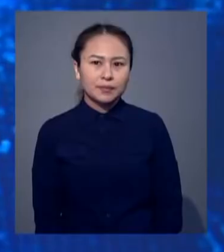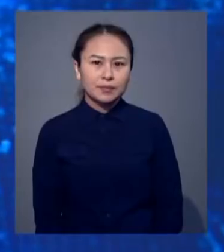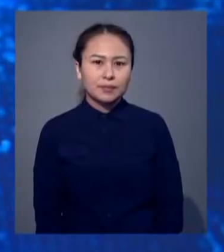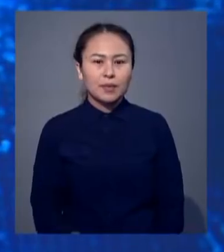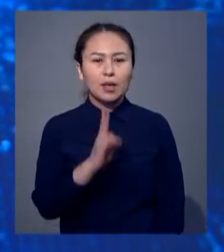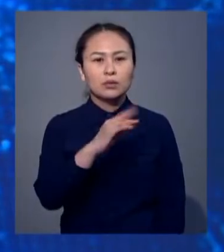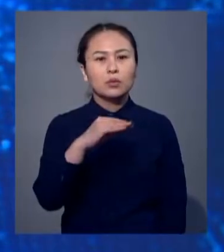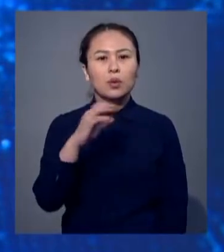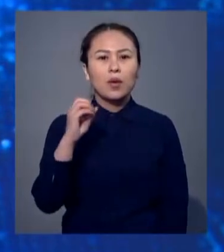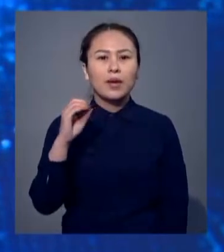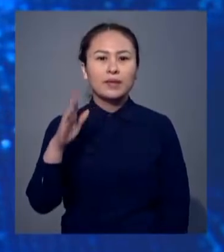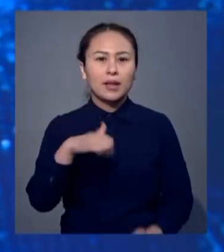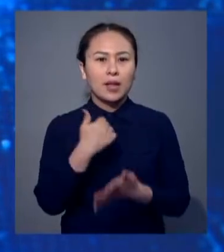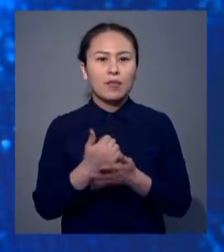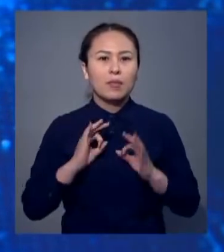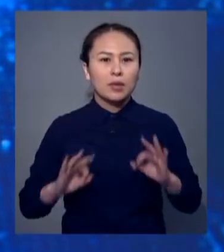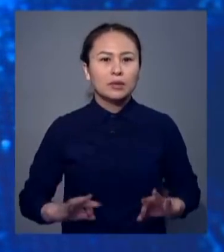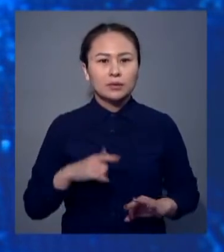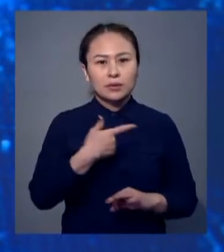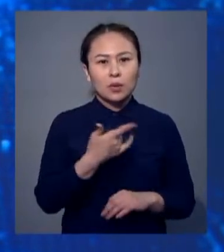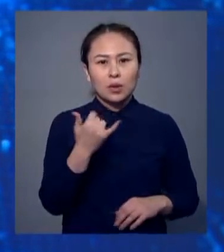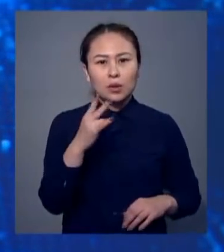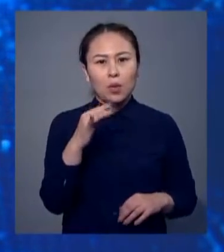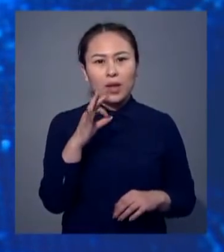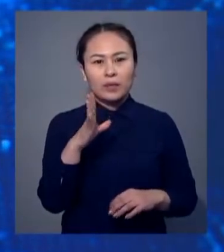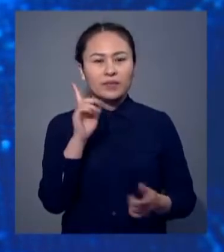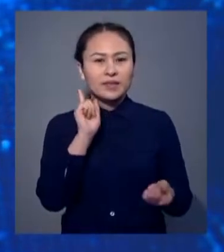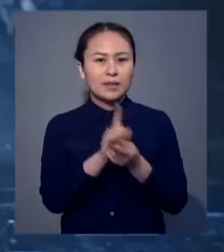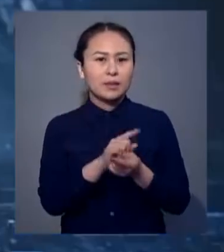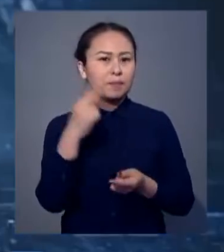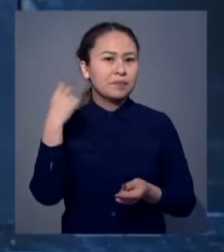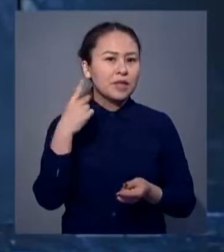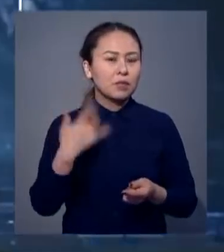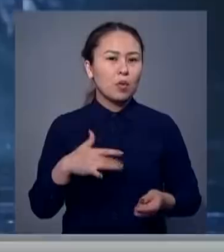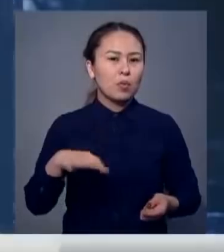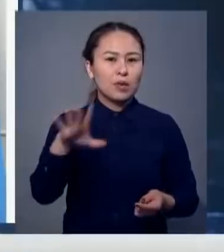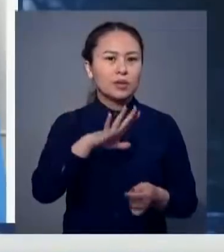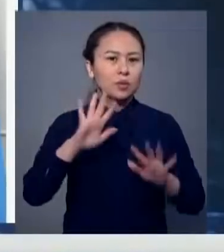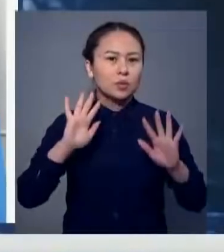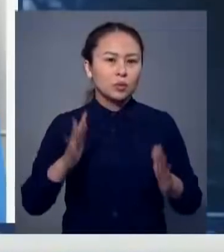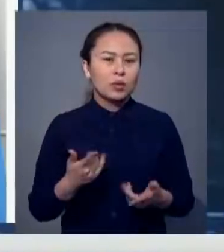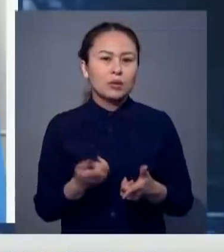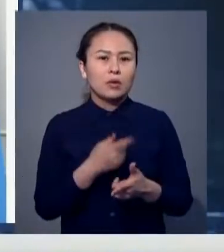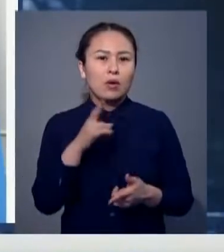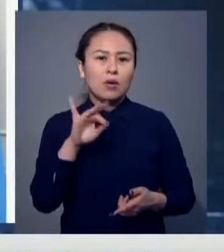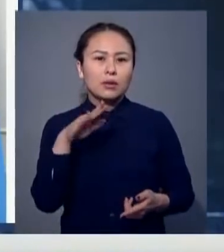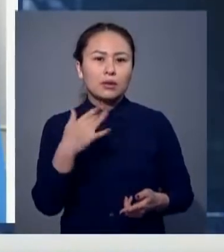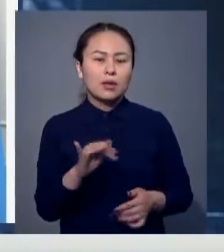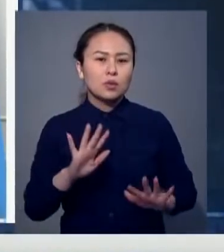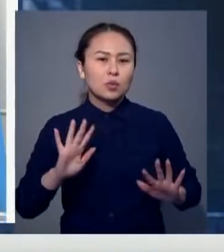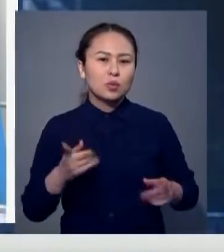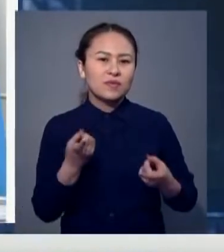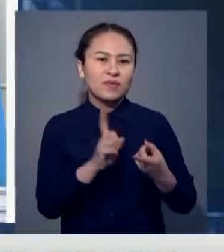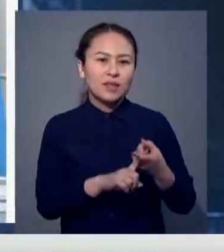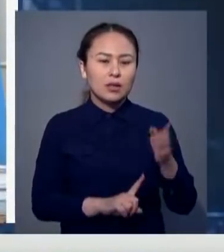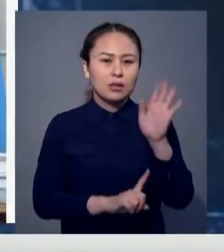Қасым Жымар Туқаев бас прокурор ғизат Нұрдау Летіфті қабылдады. Президентке Жамбыл облысы Құрдай ауданды болған ұғыға